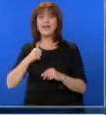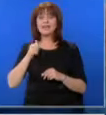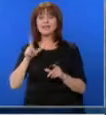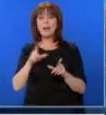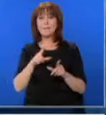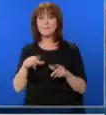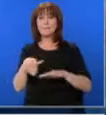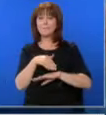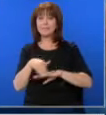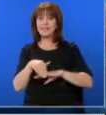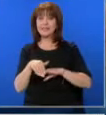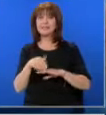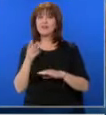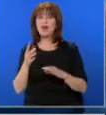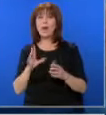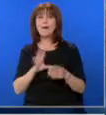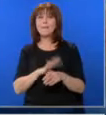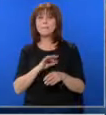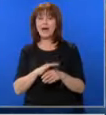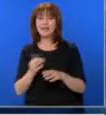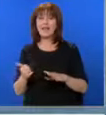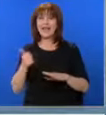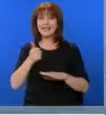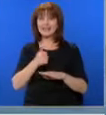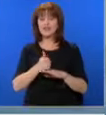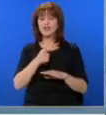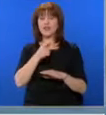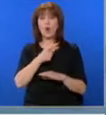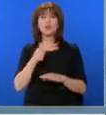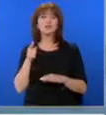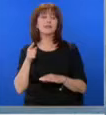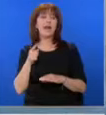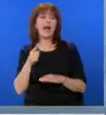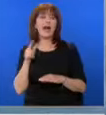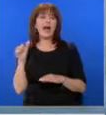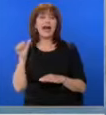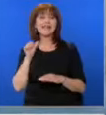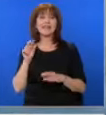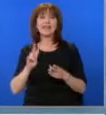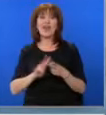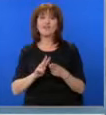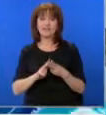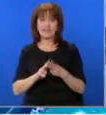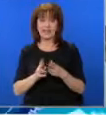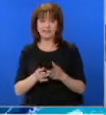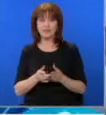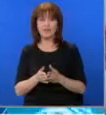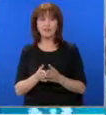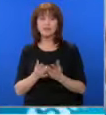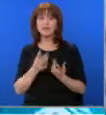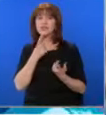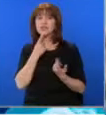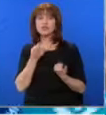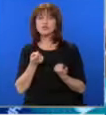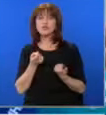и беше назначена лично от финансовия министр в Оставка Сен Василев. Тя видя политическа атака в случващото се. Не знам защо